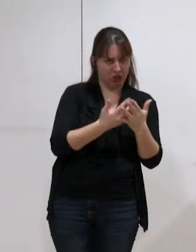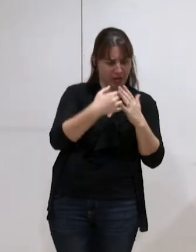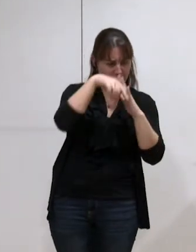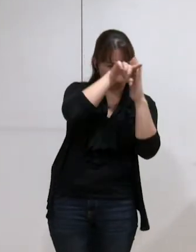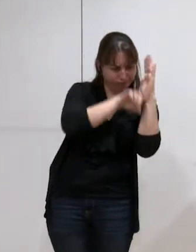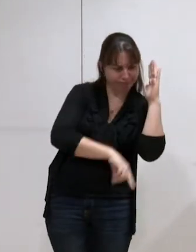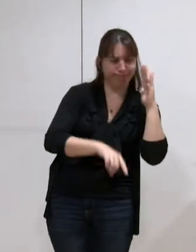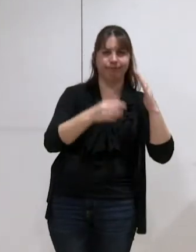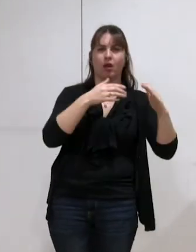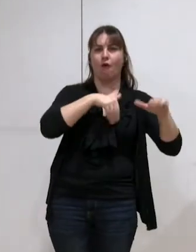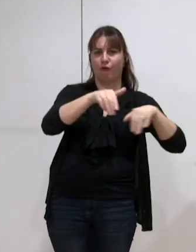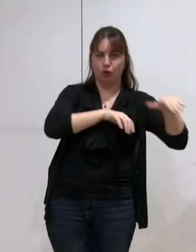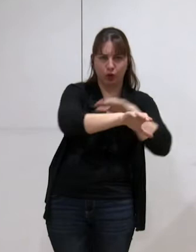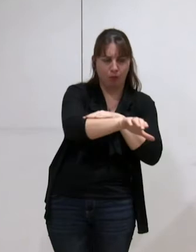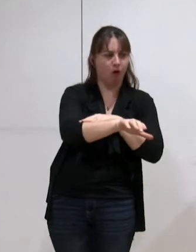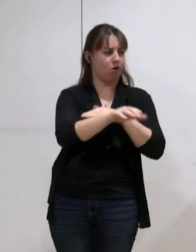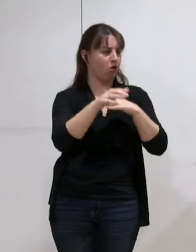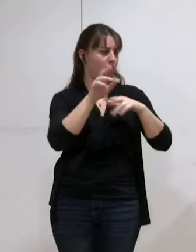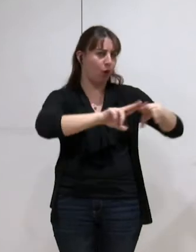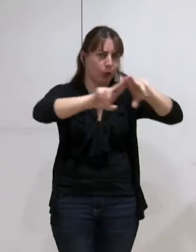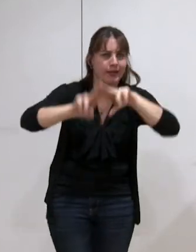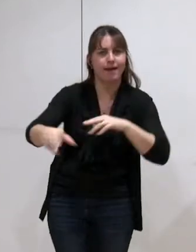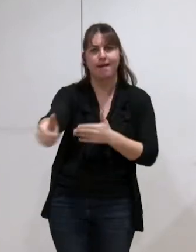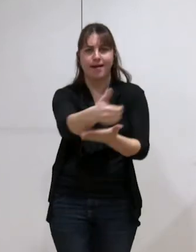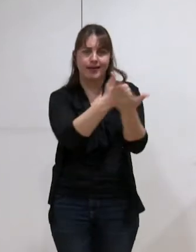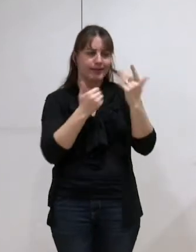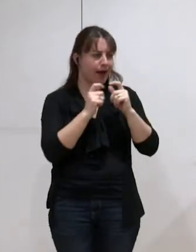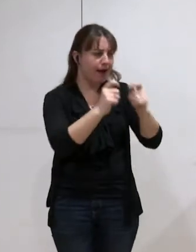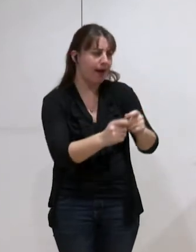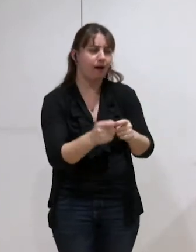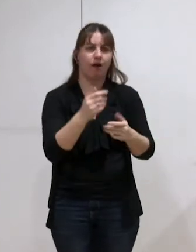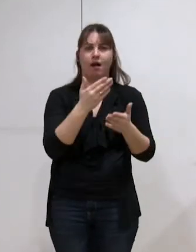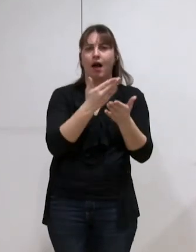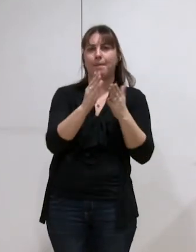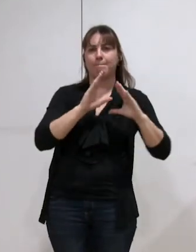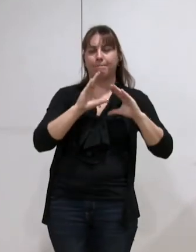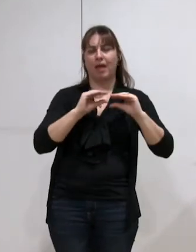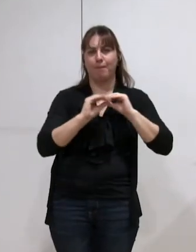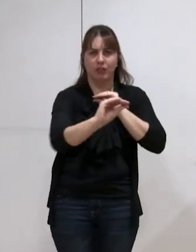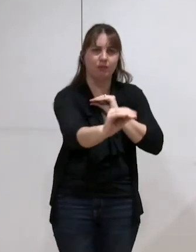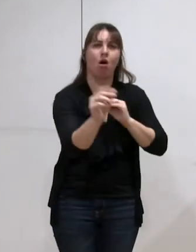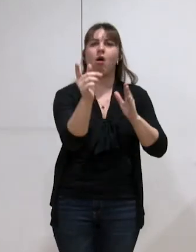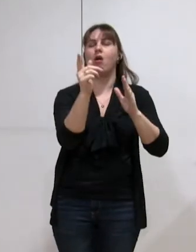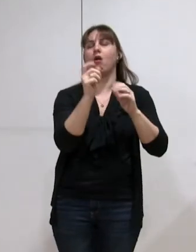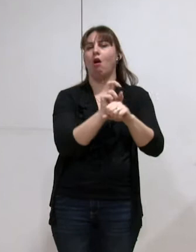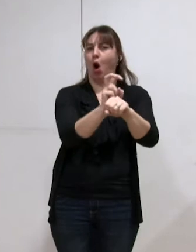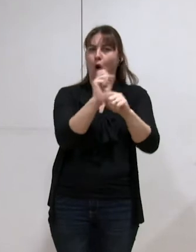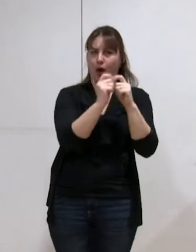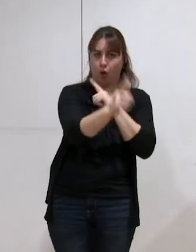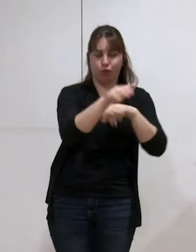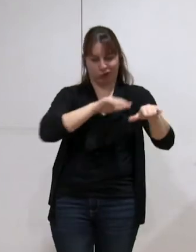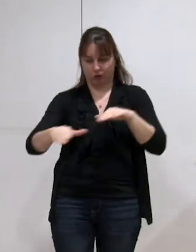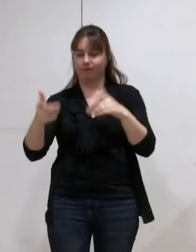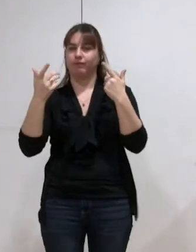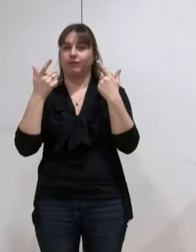frais de fonctionnement, d'entretien, des salaires, des remboursements d'emprunts, des amortissements, etc. Et de l'autre côté, on estime des recettes,